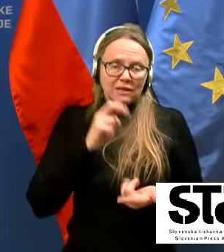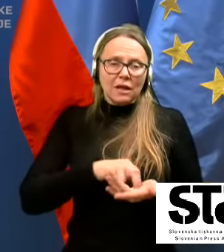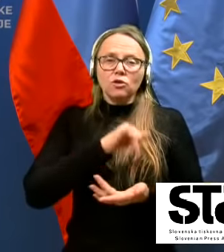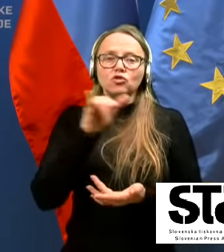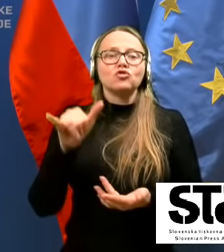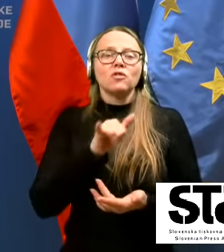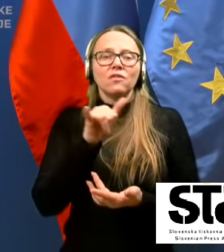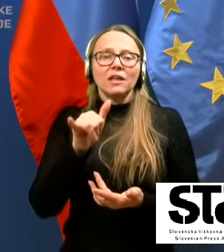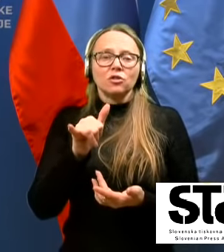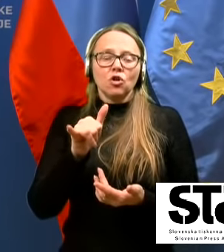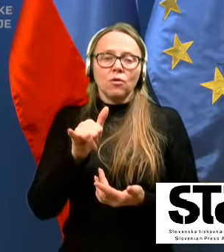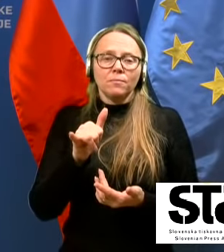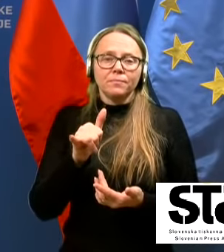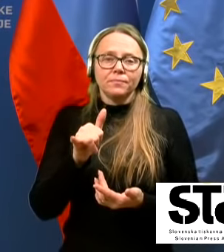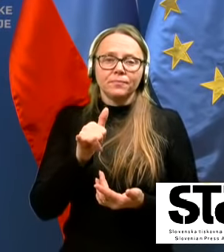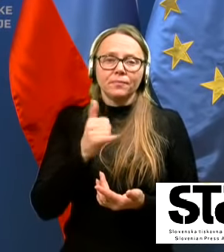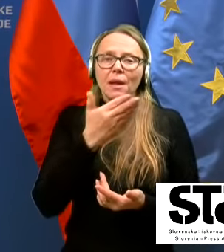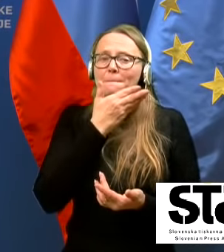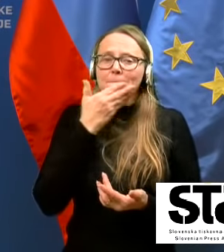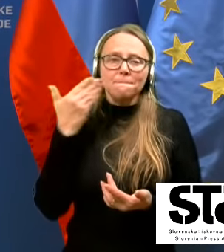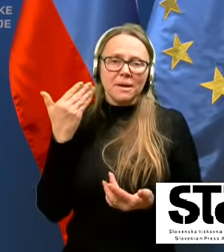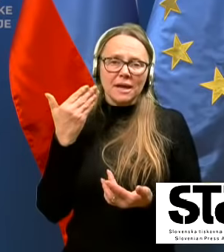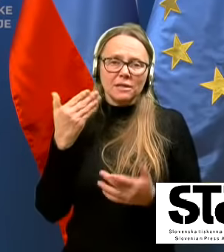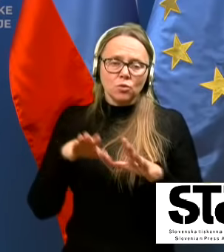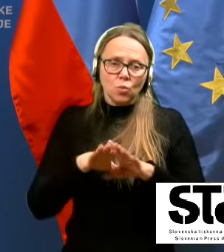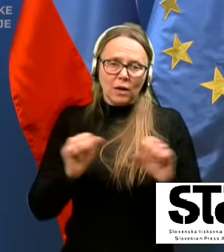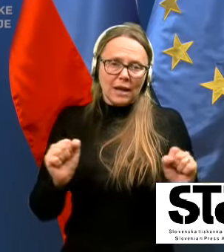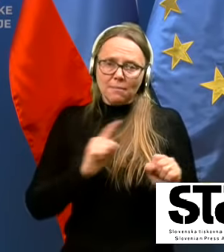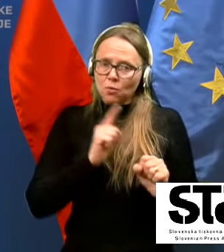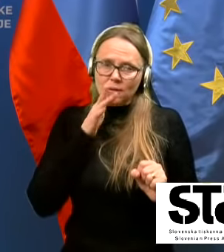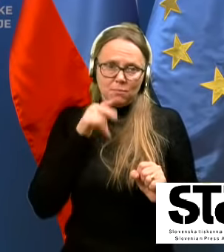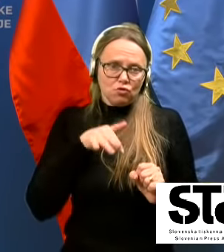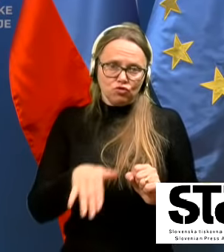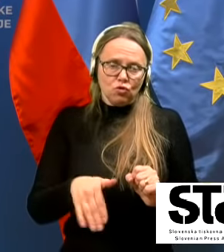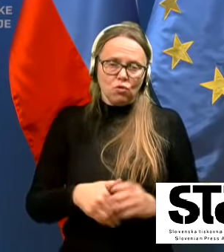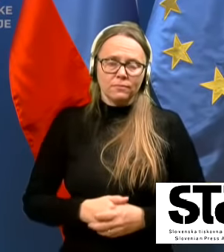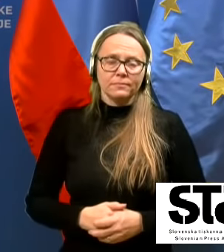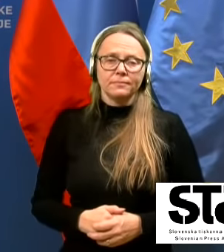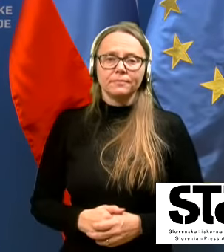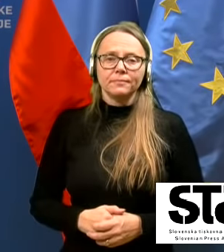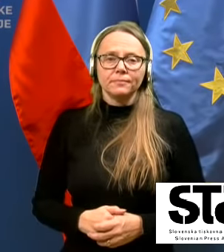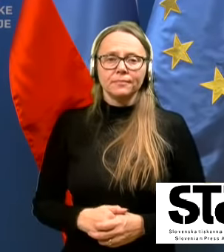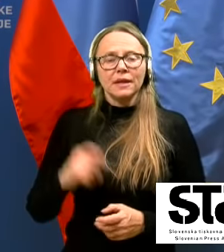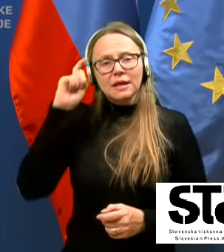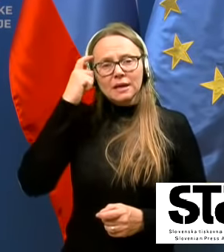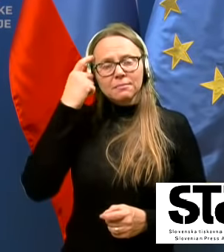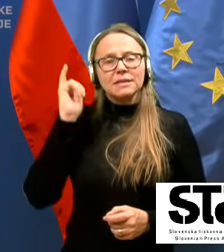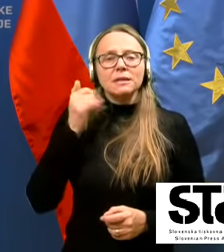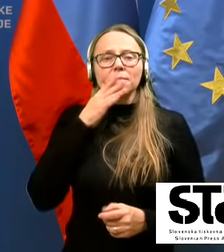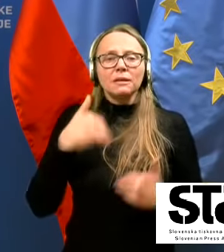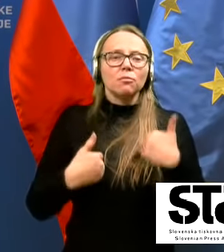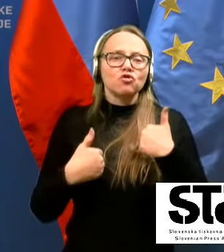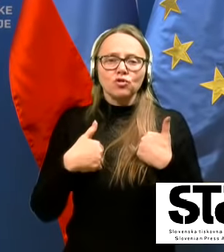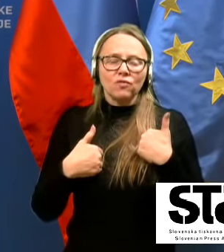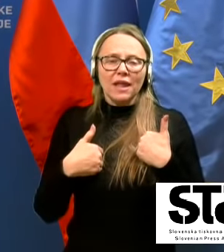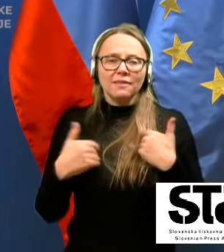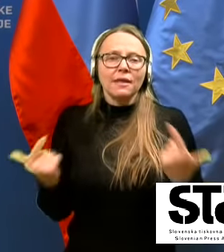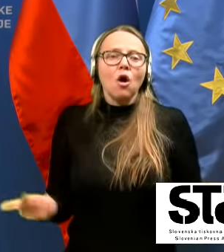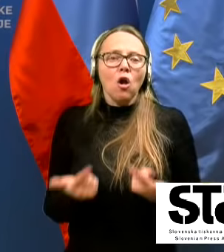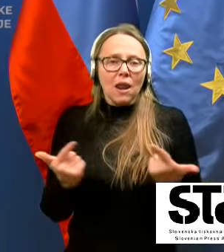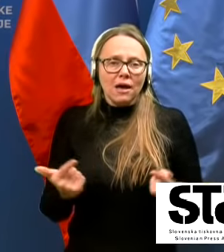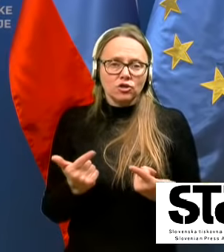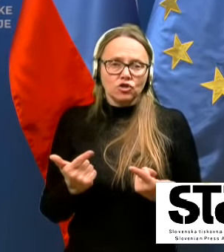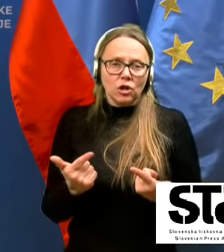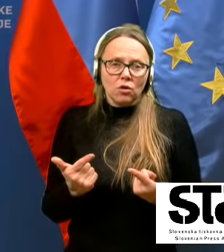še vedno brez kakršnih kol ukrepov jasno ne bo šlo. Mislim pa, da bo življenje bistveno olajšano